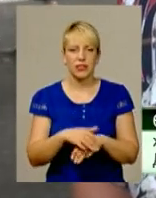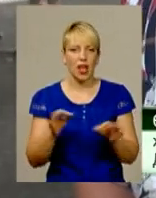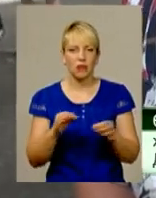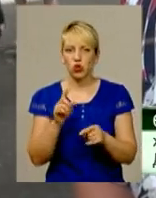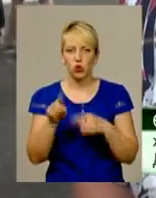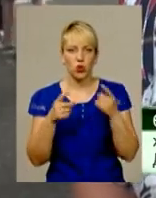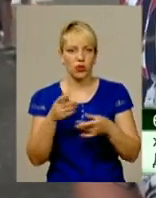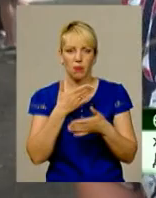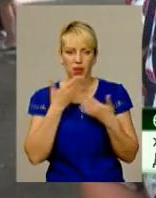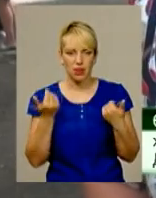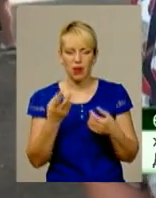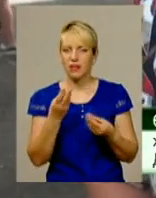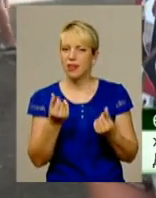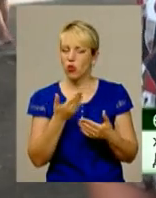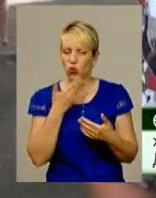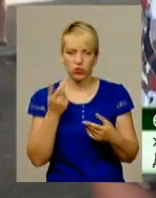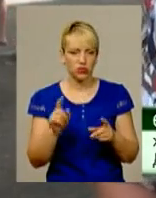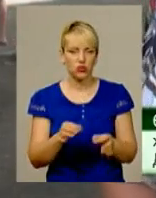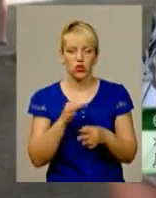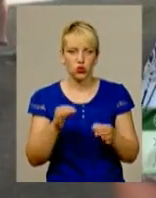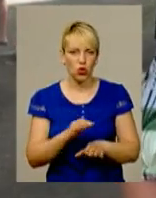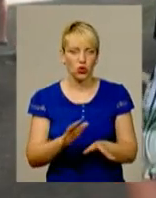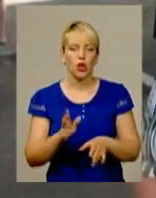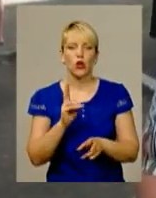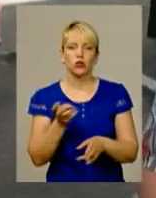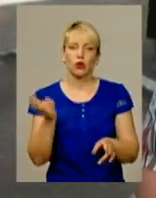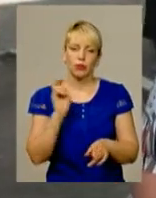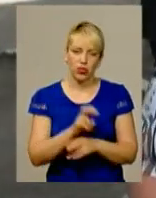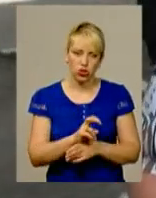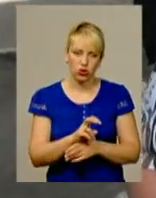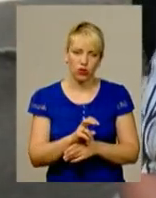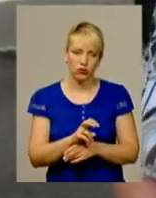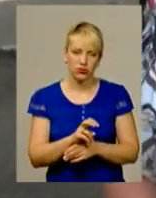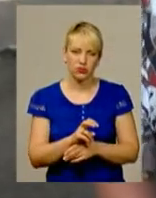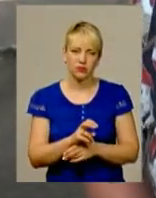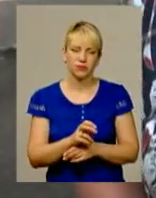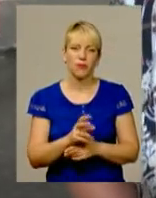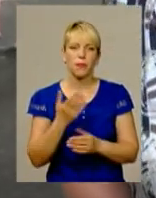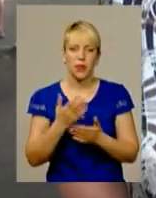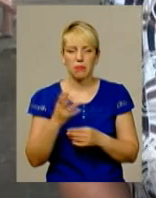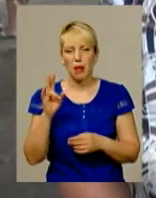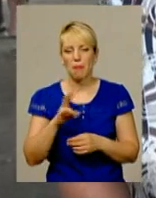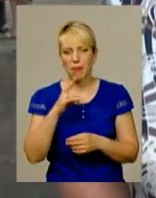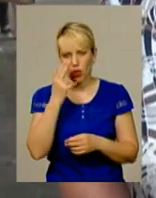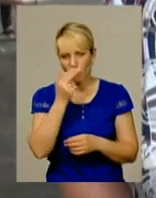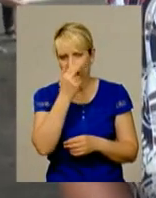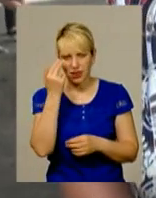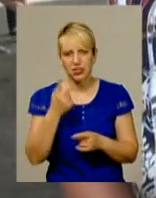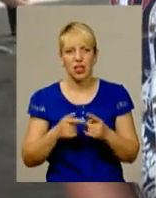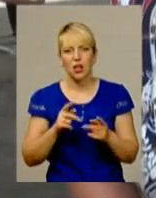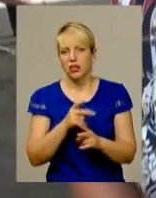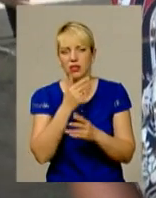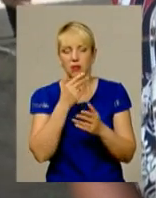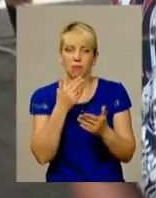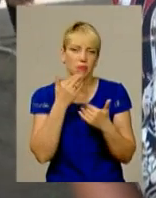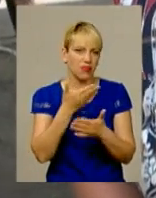нічого не требував, ні гроші, нічого. Хто прийшов мируватися, він не питав, чи є гроші